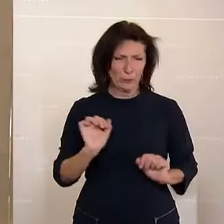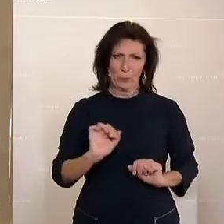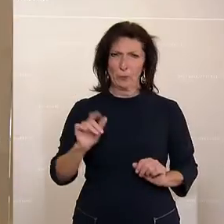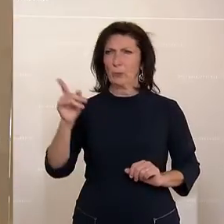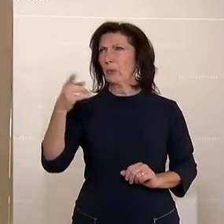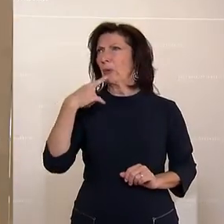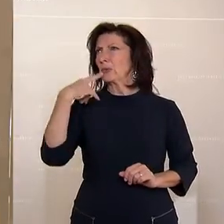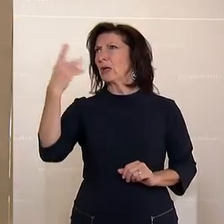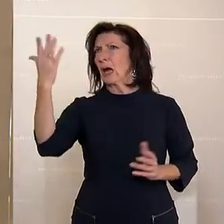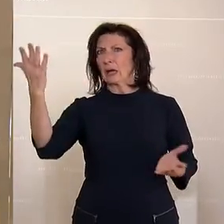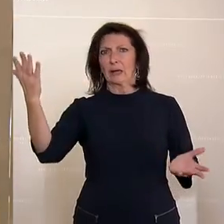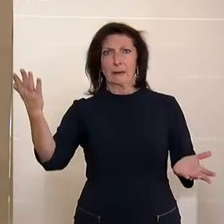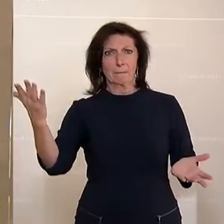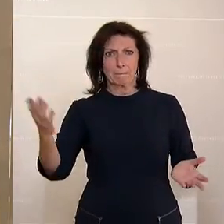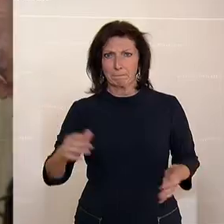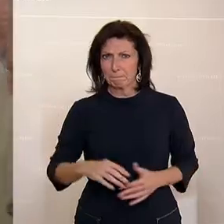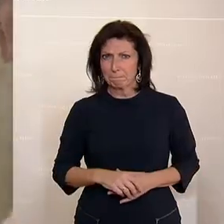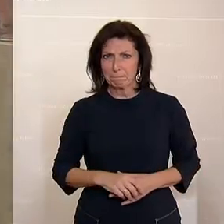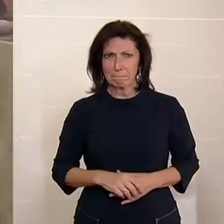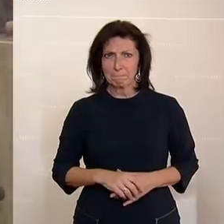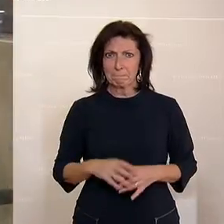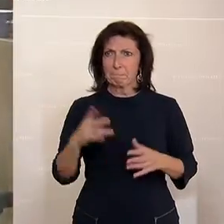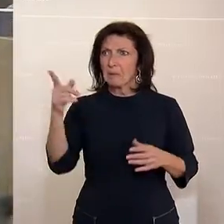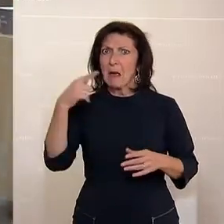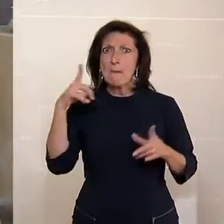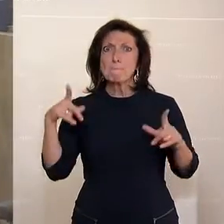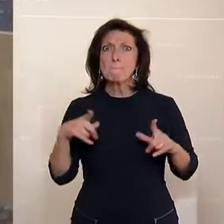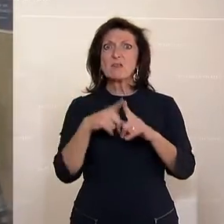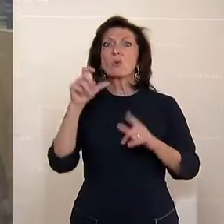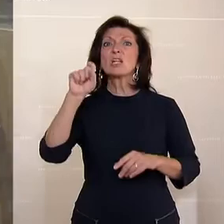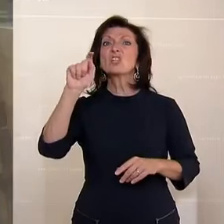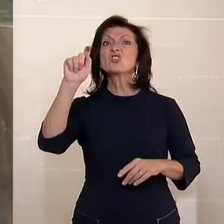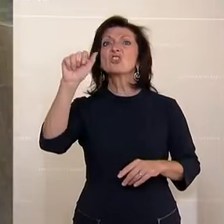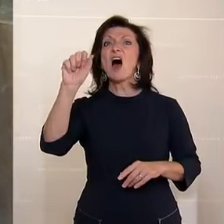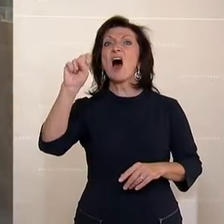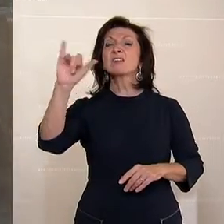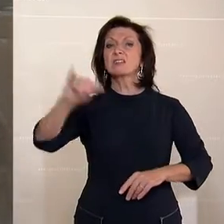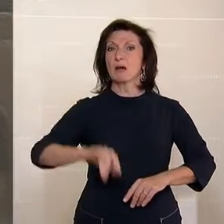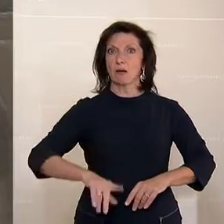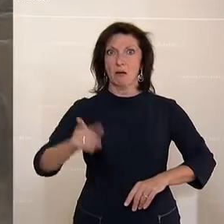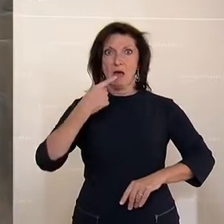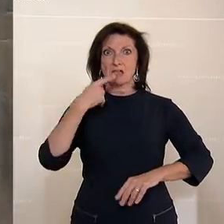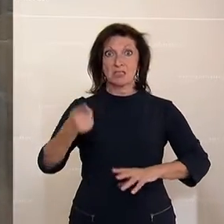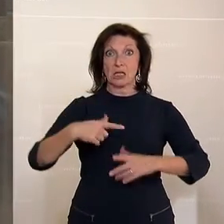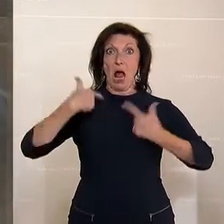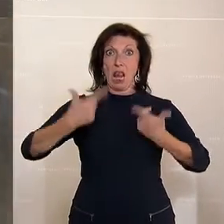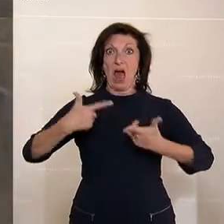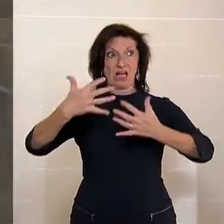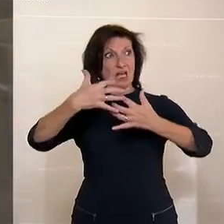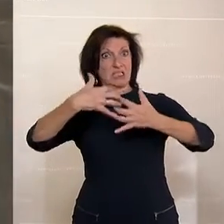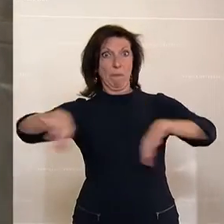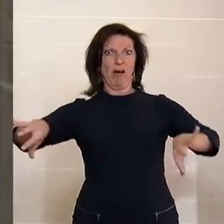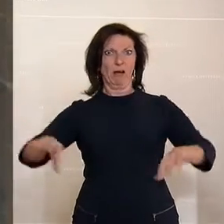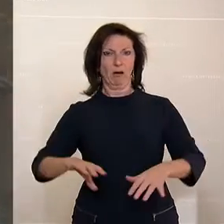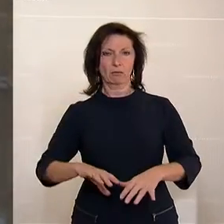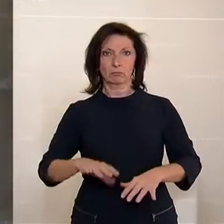Stasi-Methoden spricht, von Separierungslagern spricht. Meine Damen